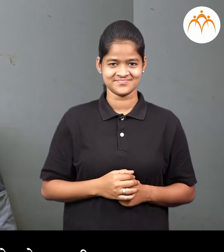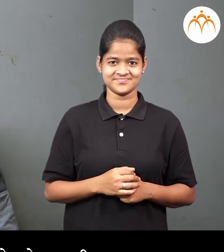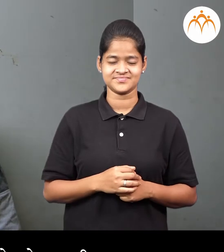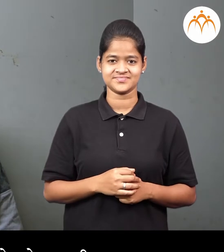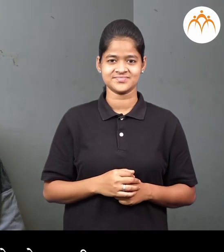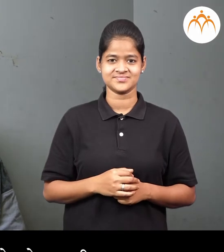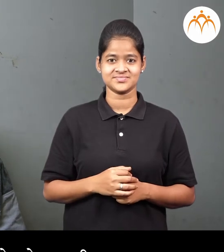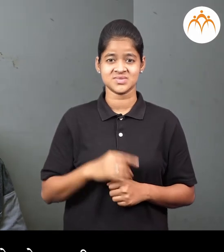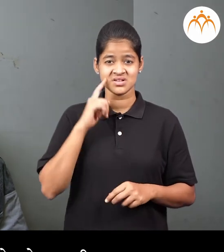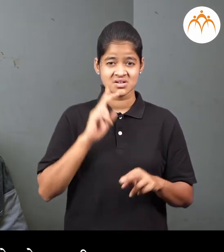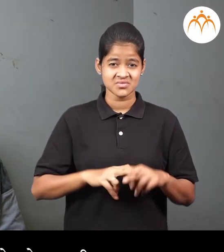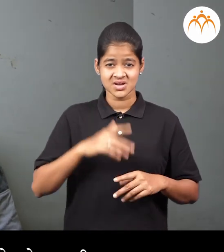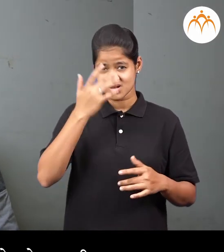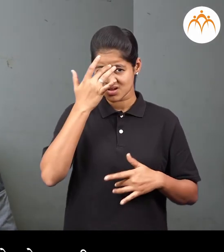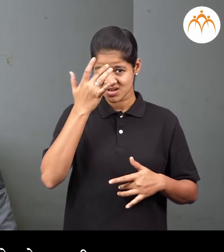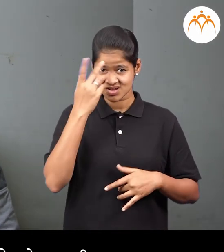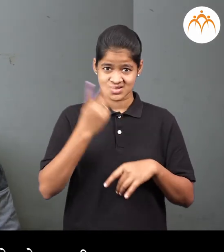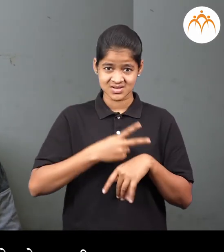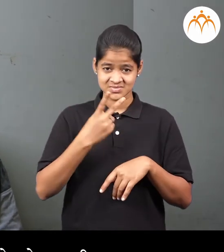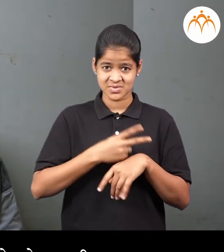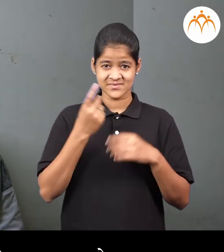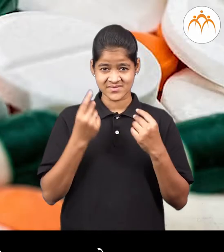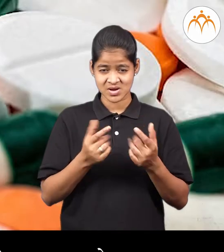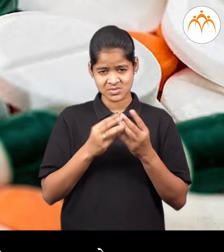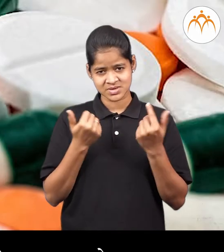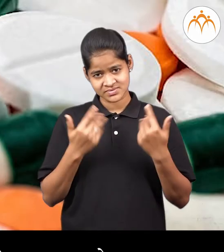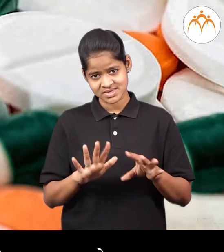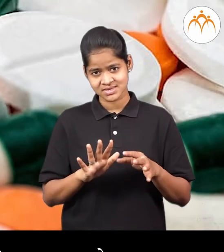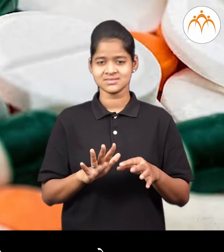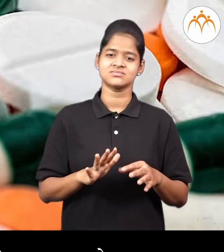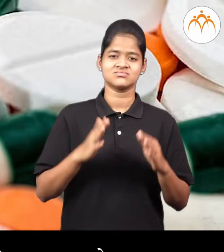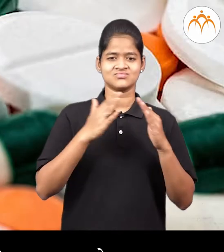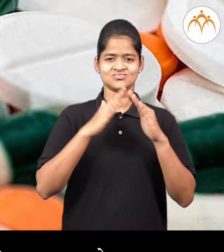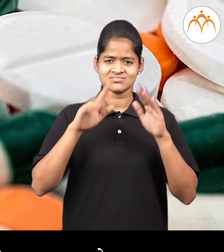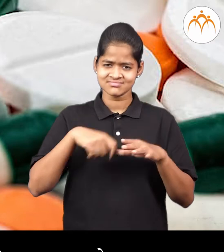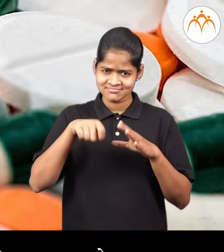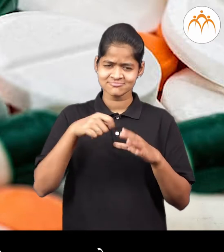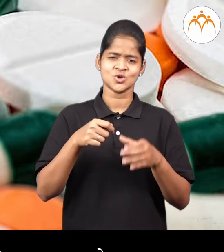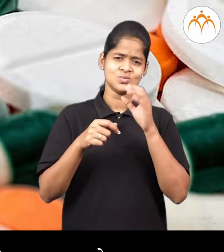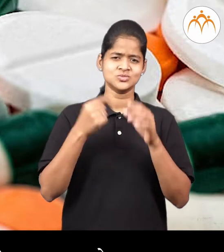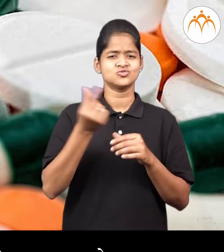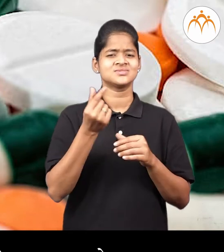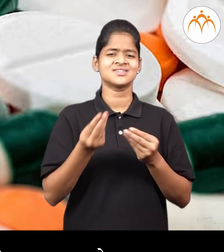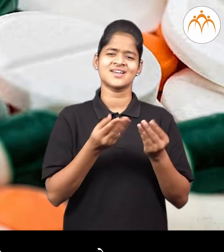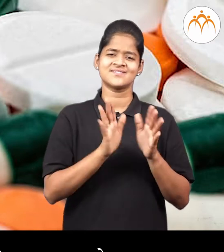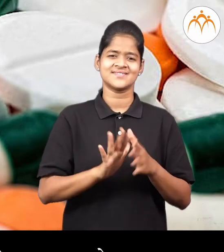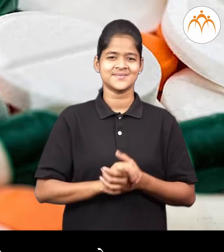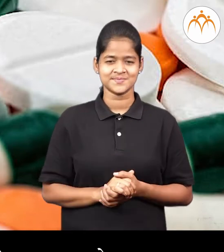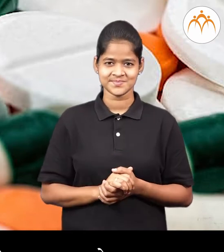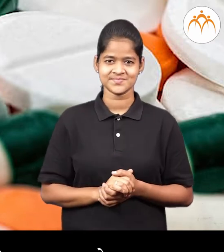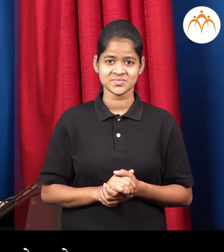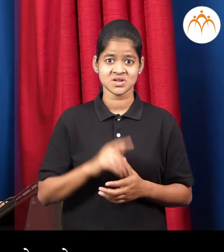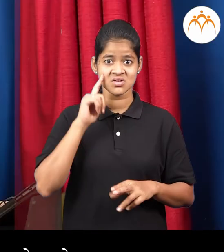आजार जर चटकन बरे हो नार्यास्तिल तरच घरगूती मन्जे घरचा घरी उपचार करावेद